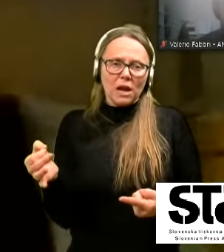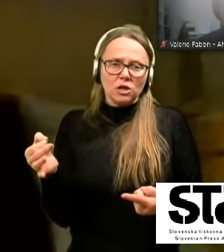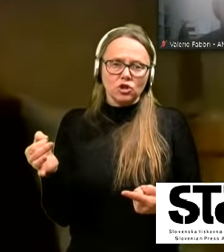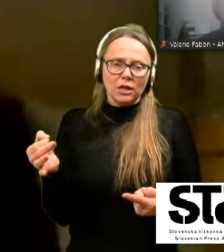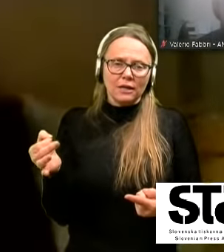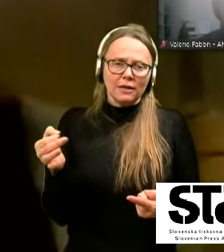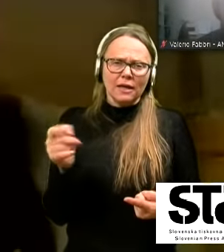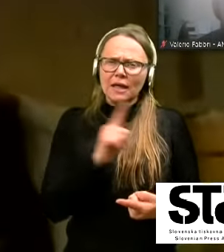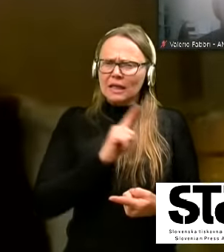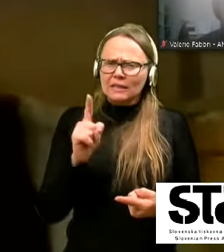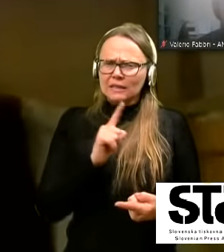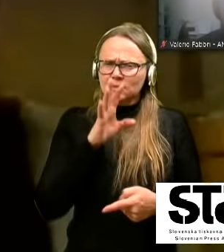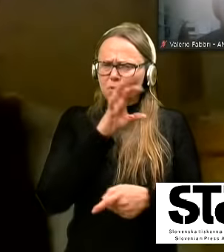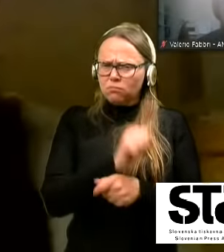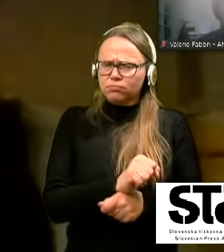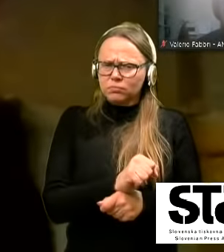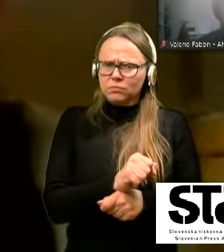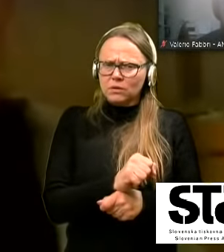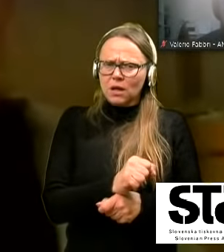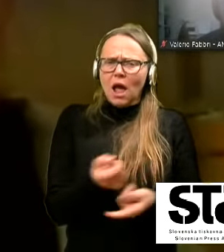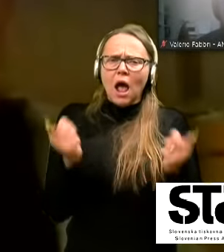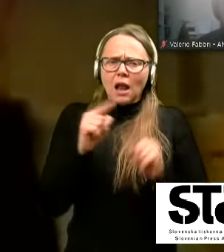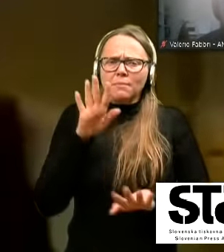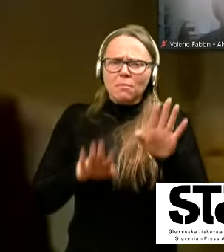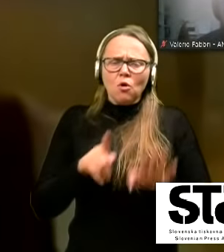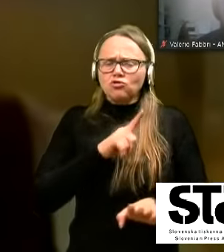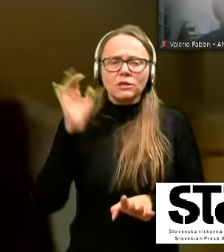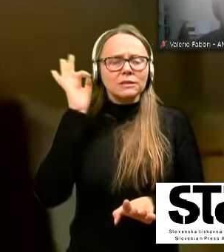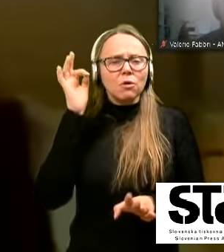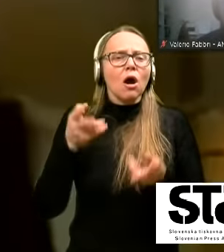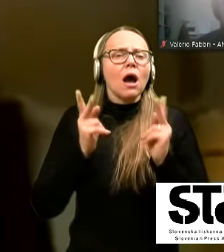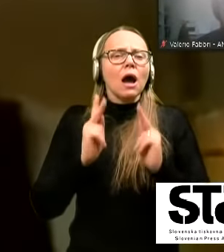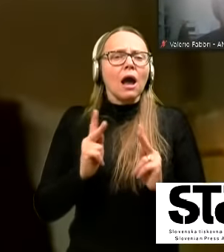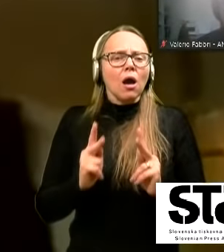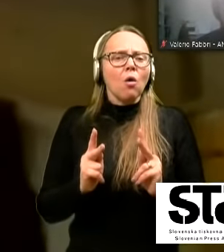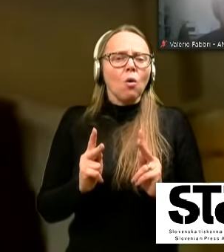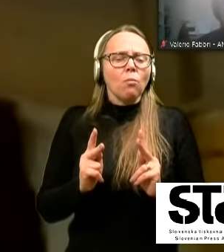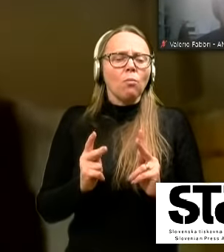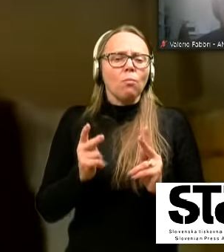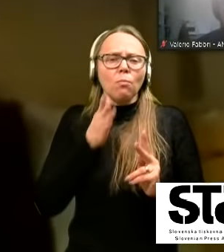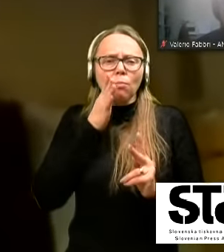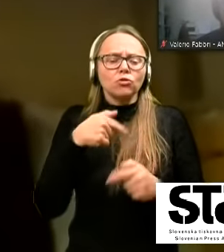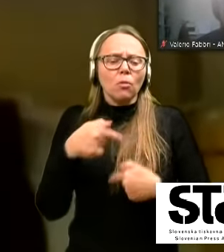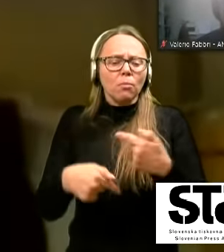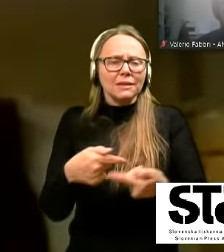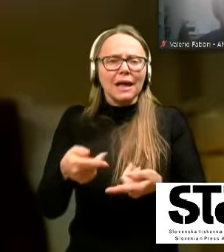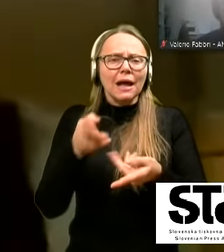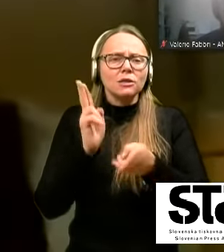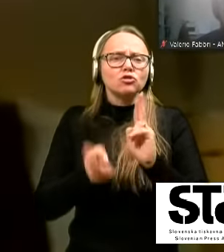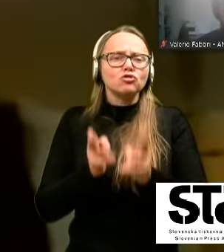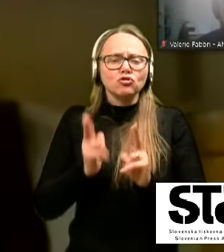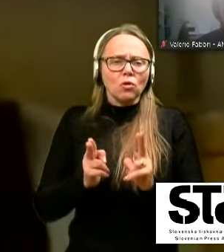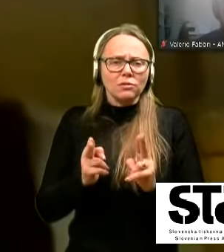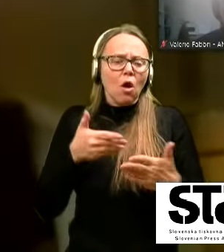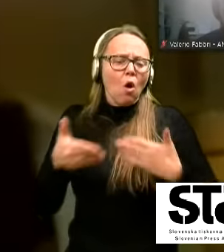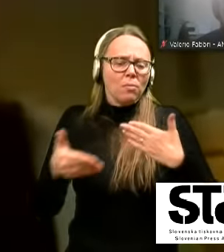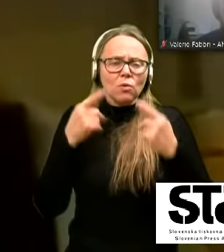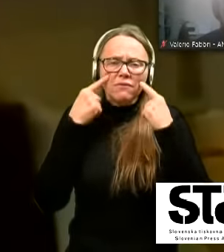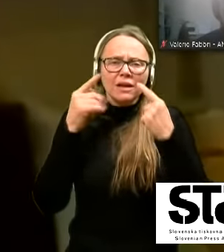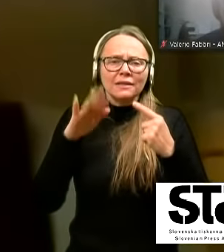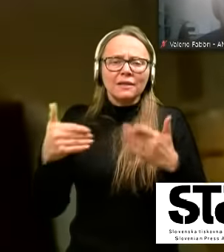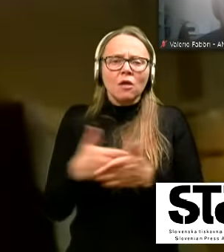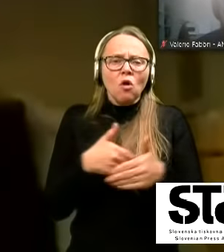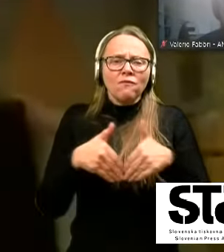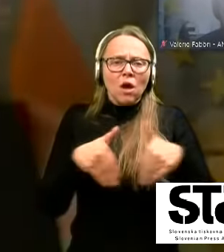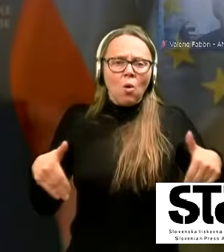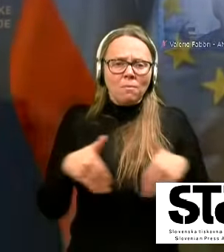nismo zasledili, če nismo te preslišali, kako do zdaj potekli sodne obravnave, glede na nove omejitve, kako bo s